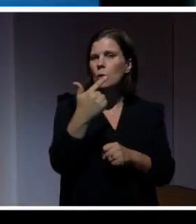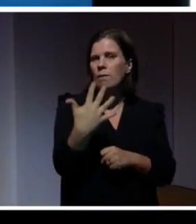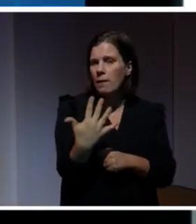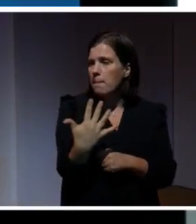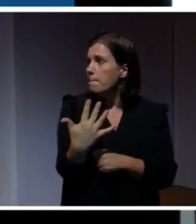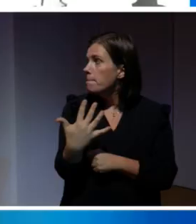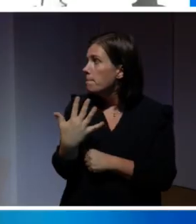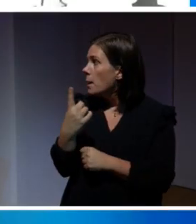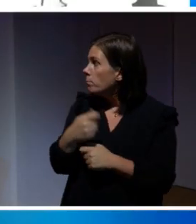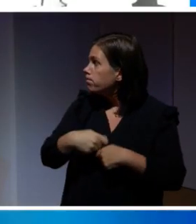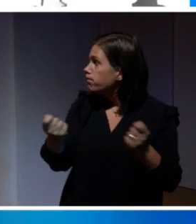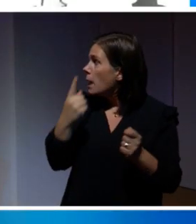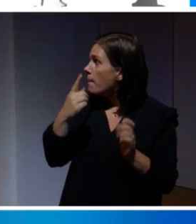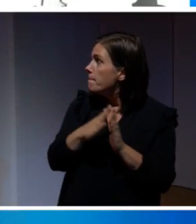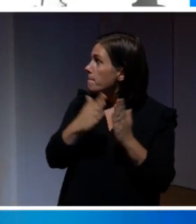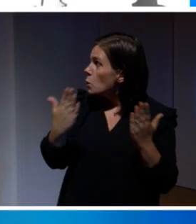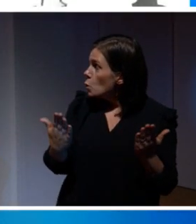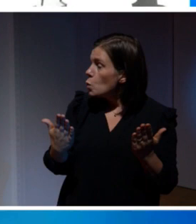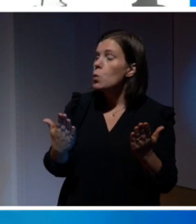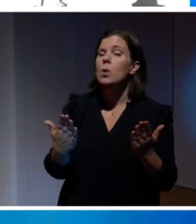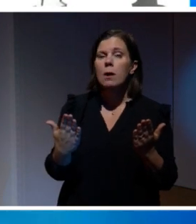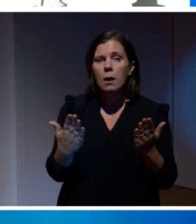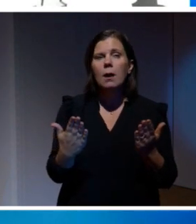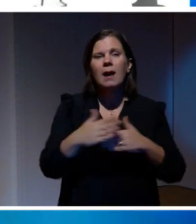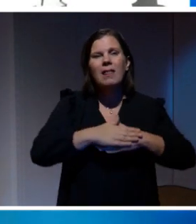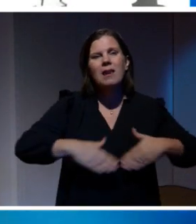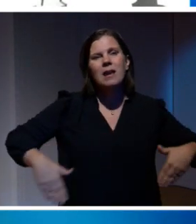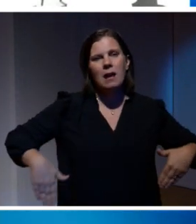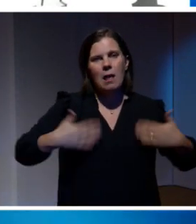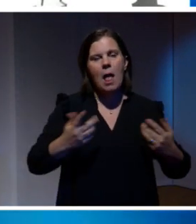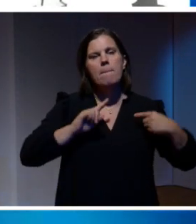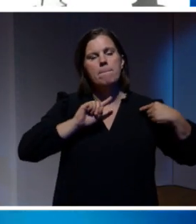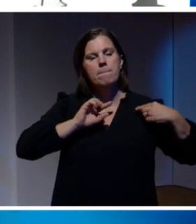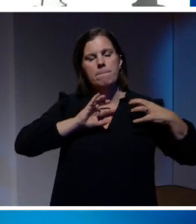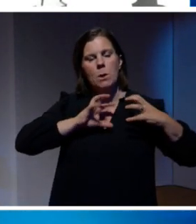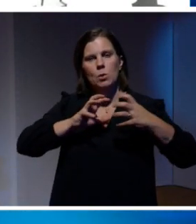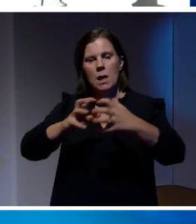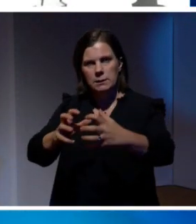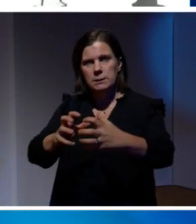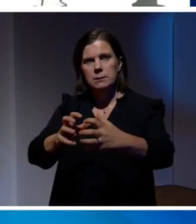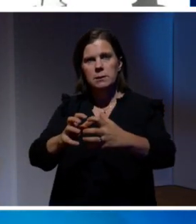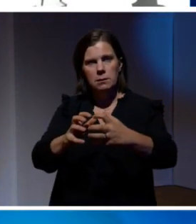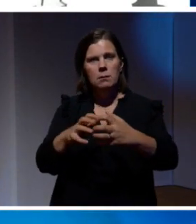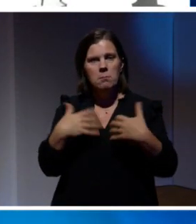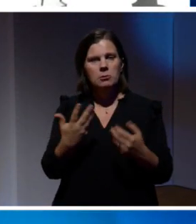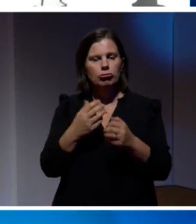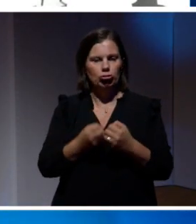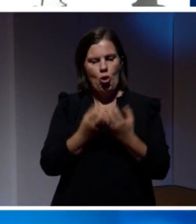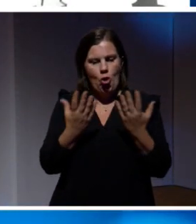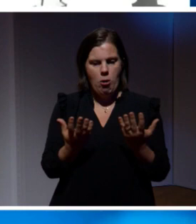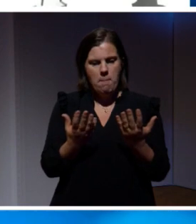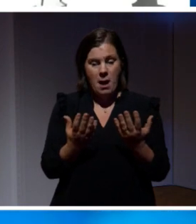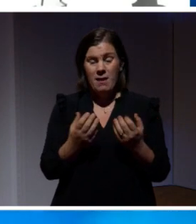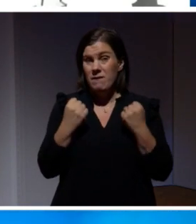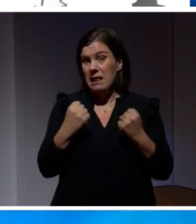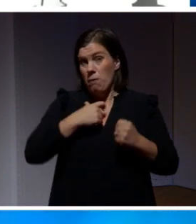en bok som handlar om att betrakta integritet som en process, någonting som man skapar i stunden. Och den här har varit väldigt